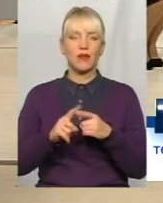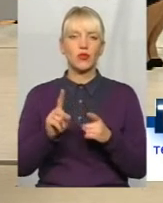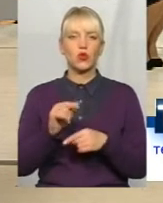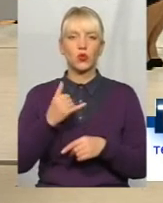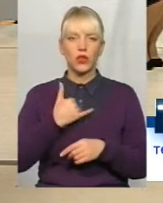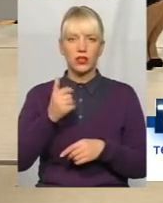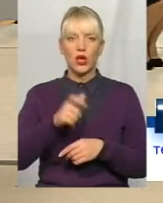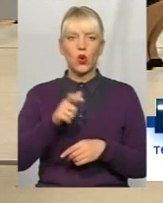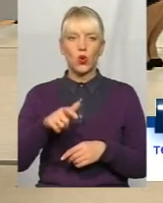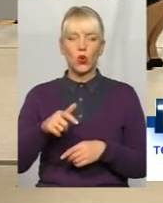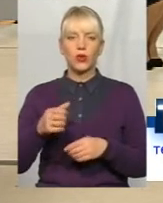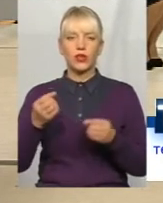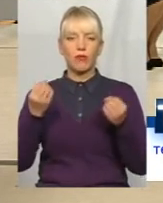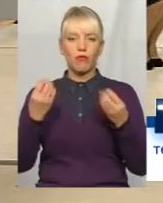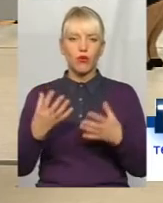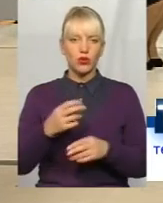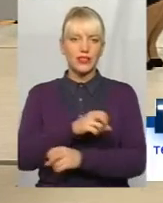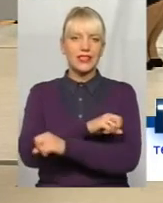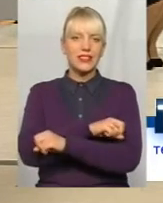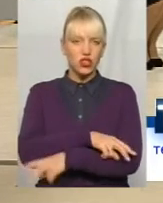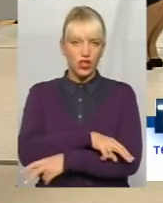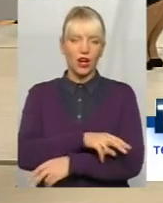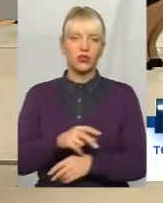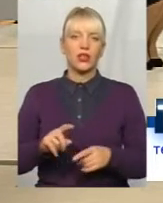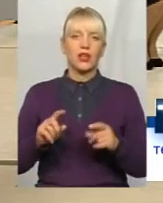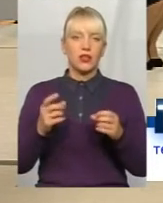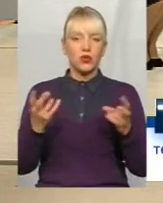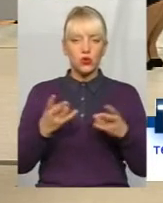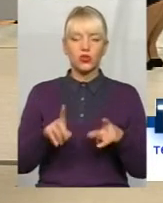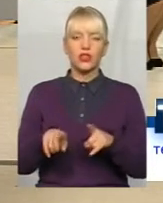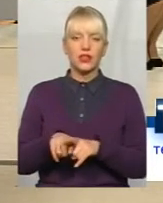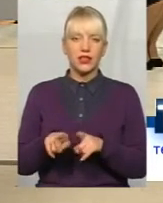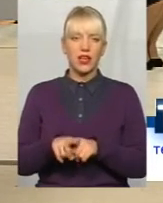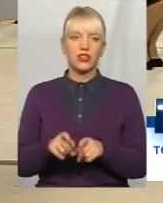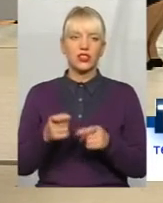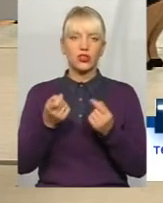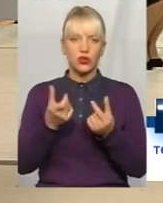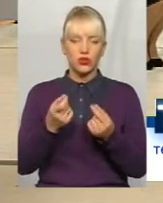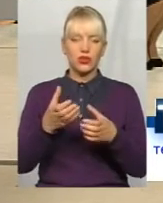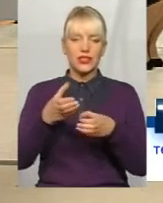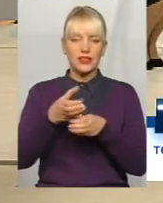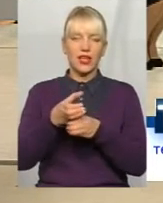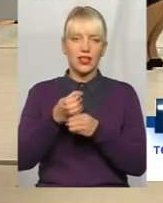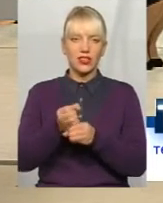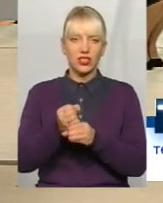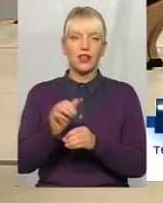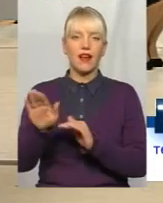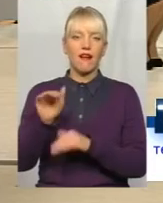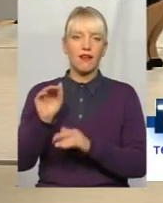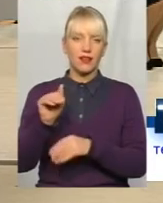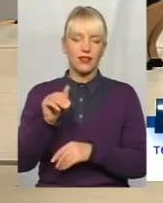люди просто нищають, потрібно також немножко срезати вот ці арендні оплати і